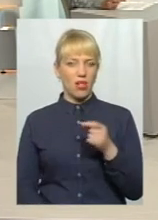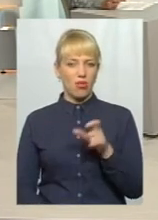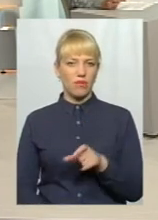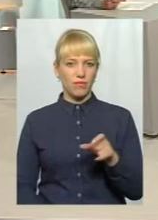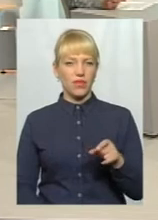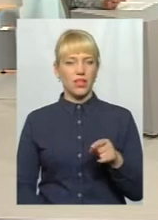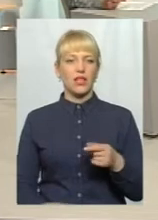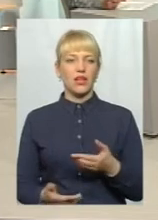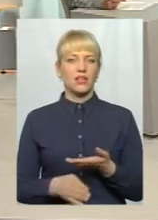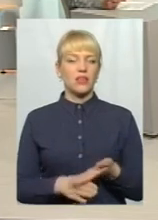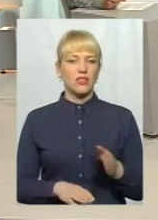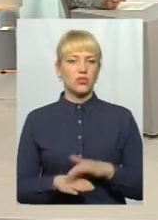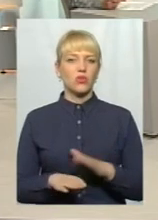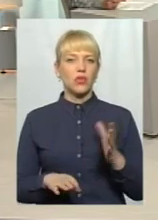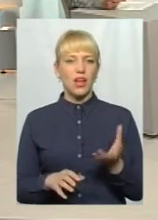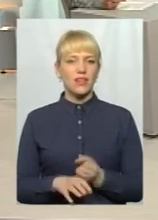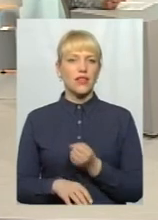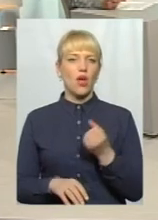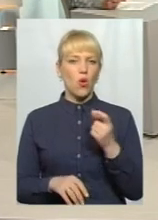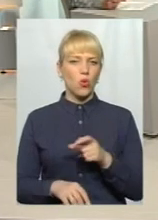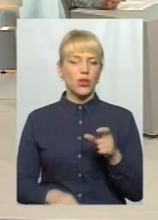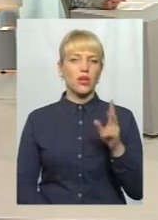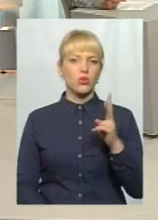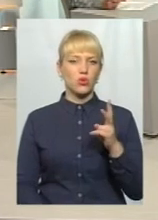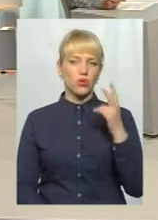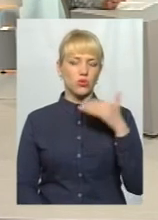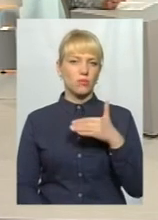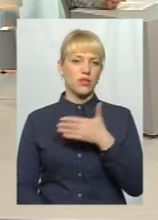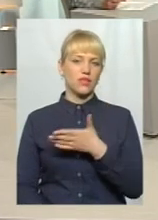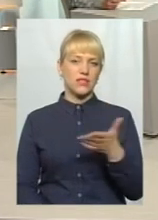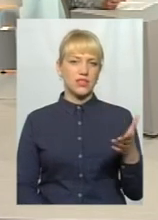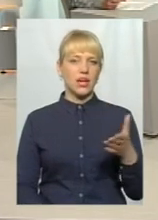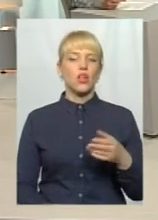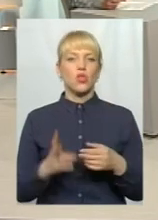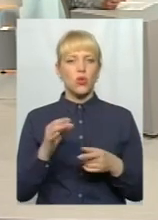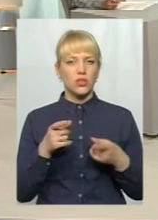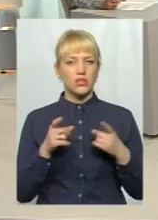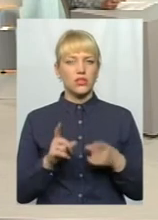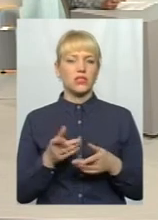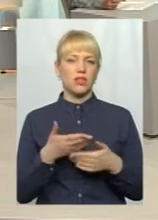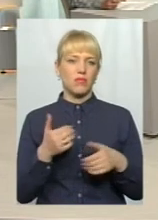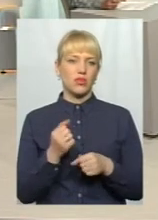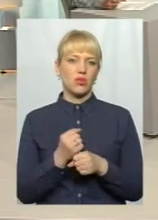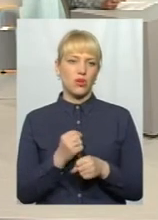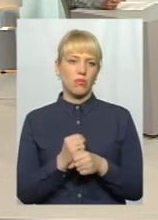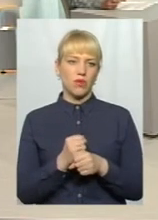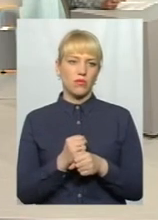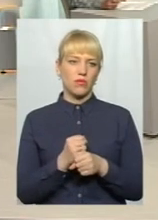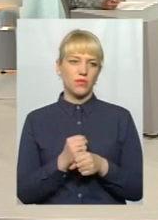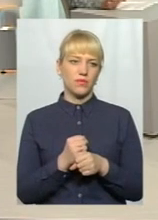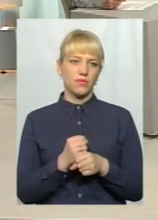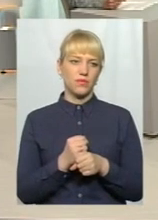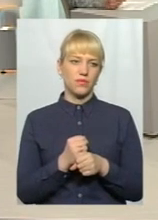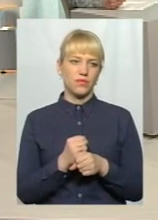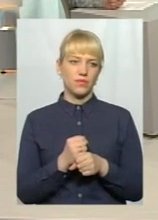Тому, тяжко знайти людей, які вас зрозуміють. В цьому її треба переконати. Але дійсно, ми зробимо каскад швів-жір.